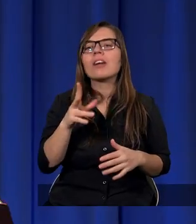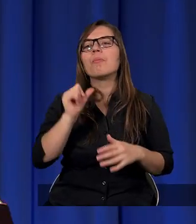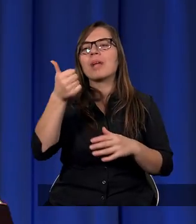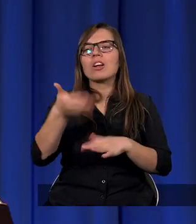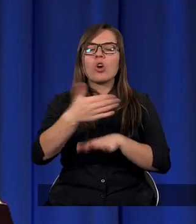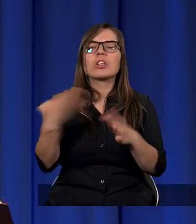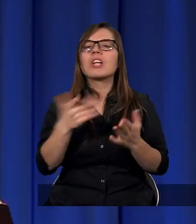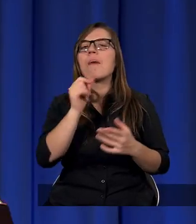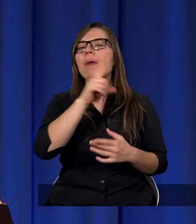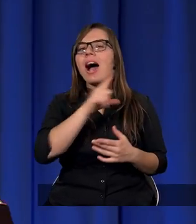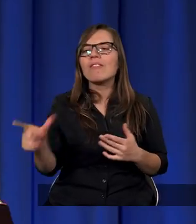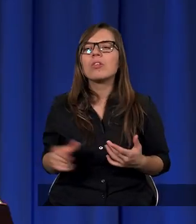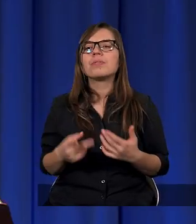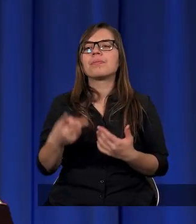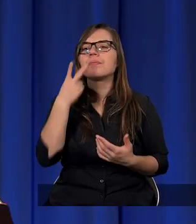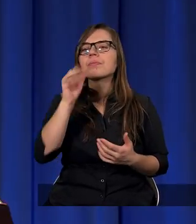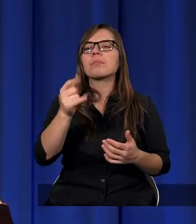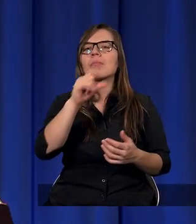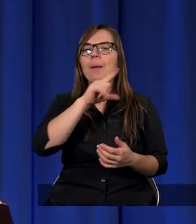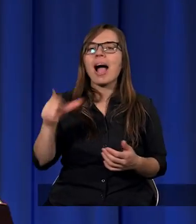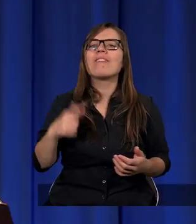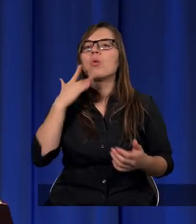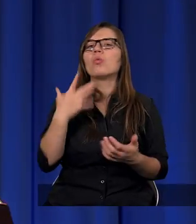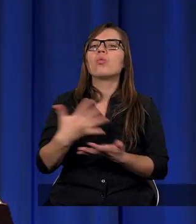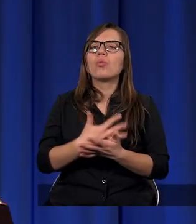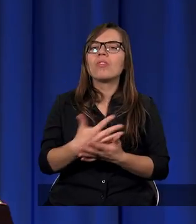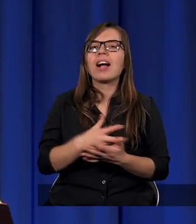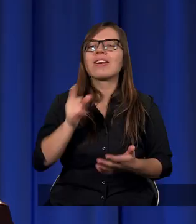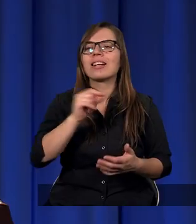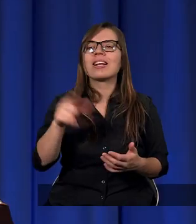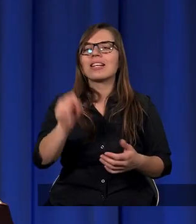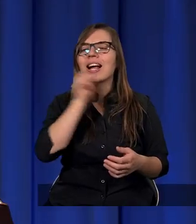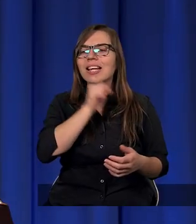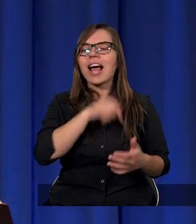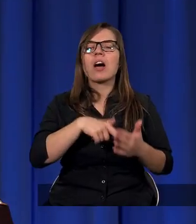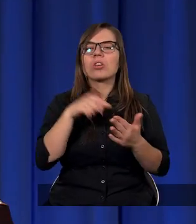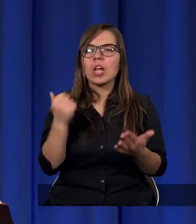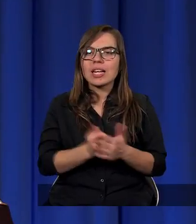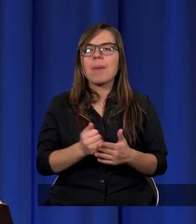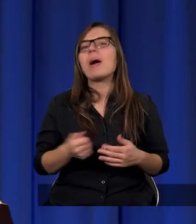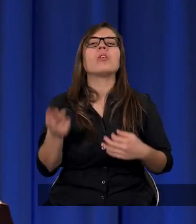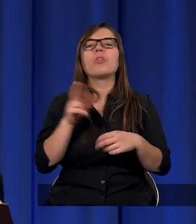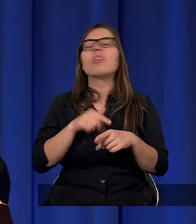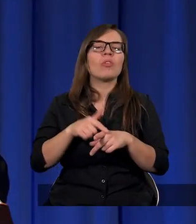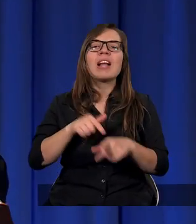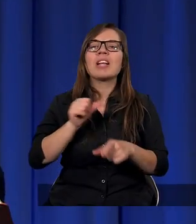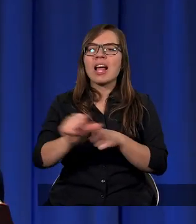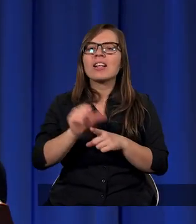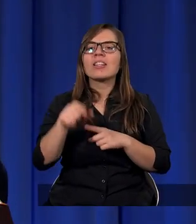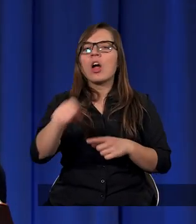Paweł, widzimy jak Paweł używa cytatów ze Starego Testamentu, które tyczą się właśnie